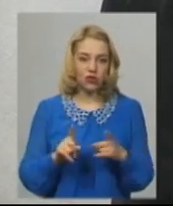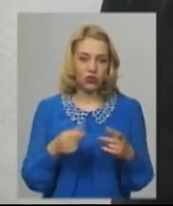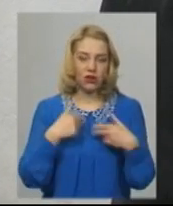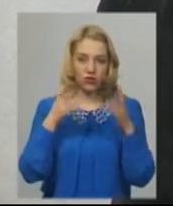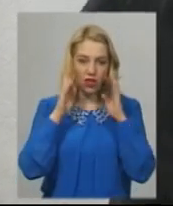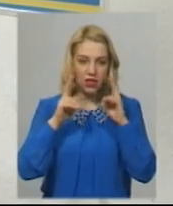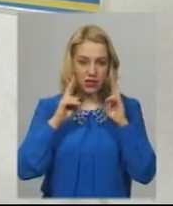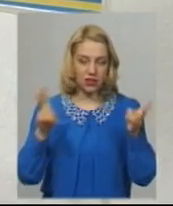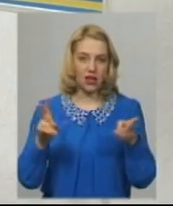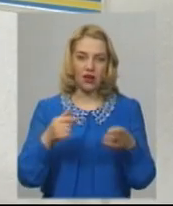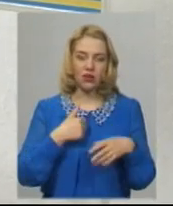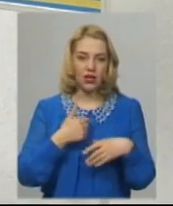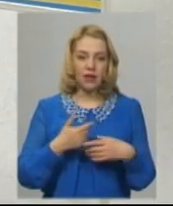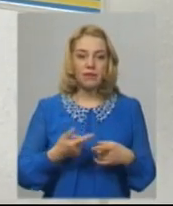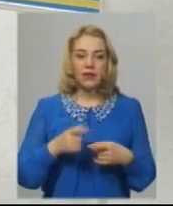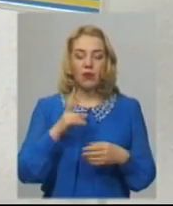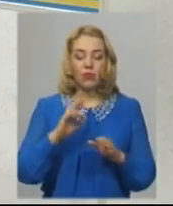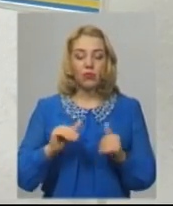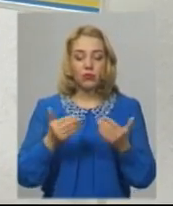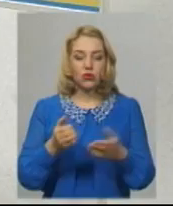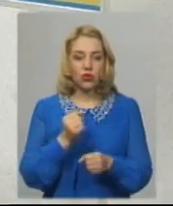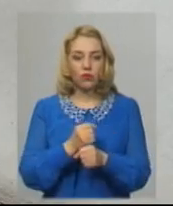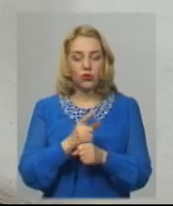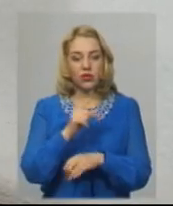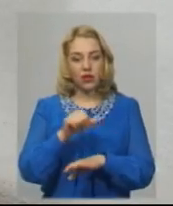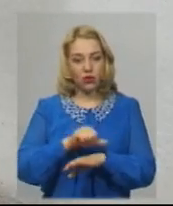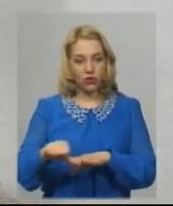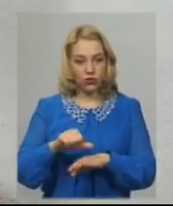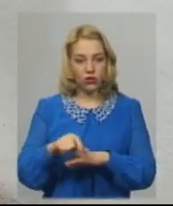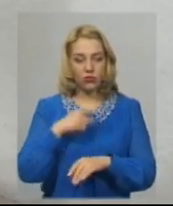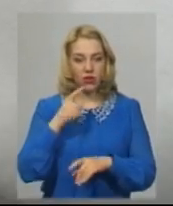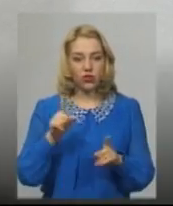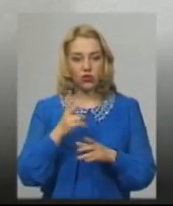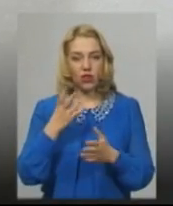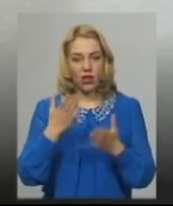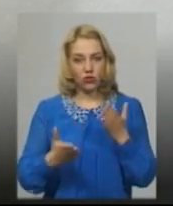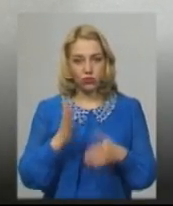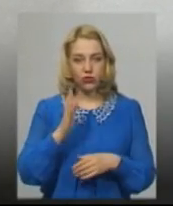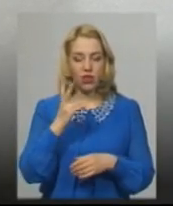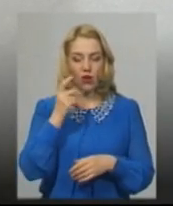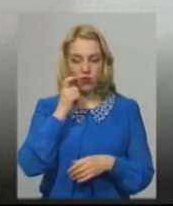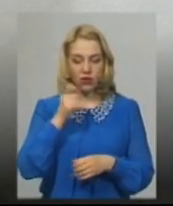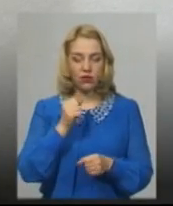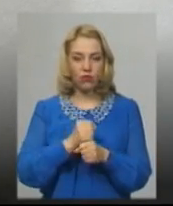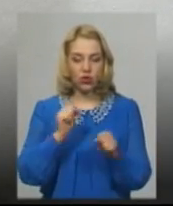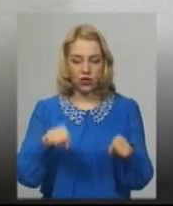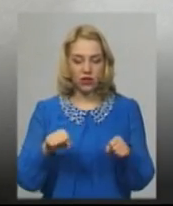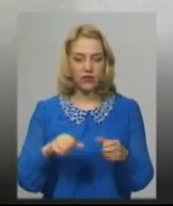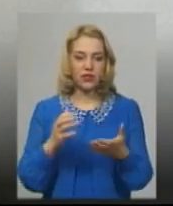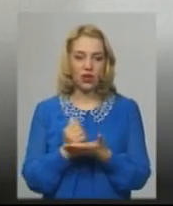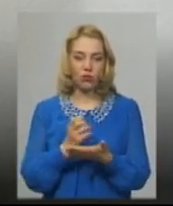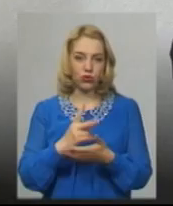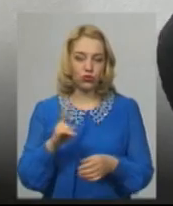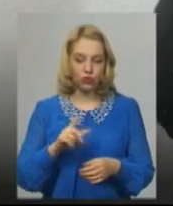не знаю, я вже відчиню. Про пропозицію роботи за кордоном каже. Якщо на Україні буде можливість працювати і заробляти достойно, щоб